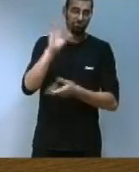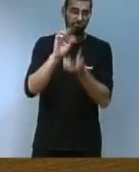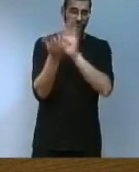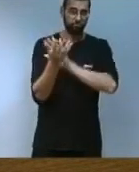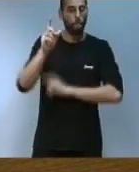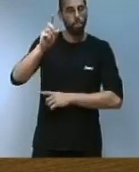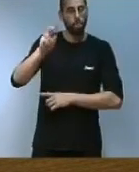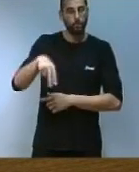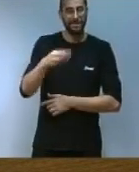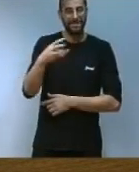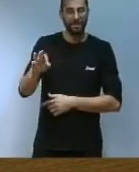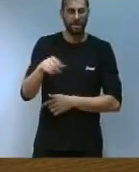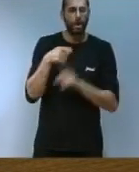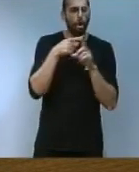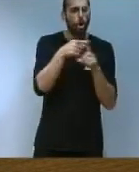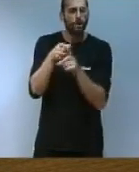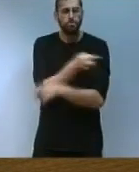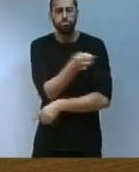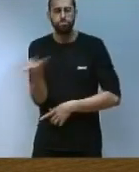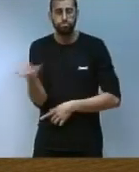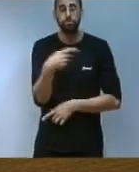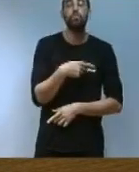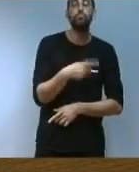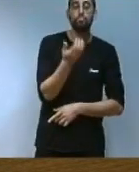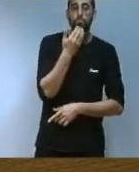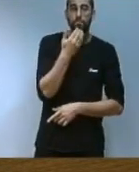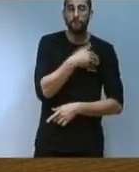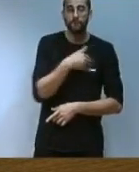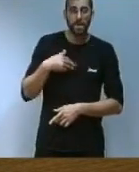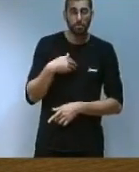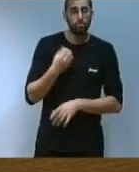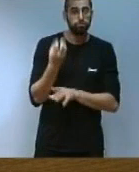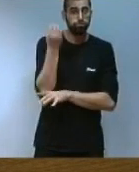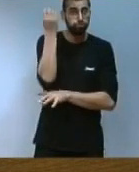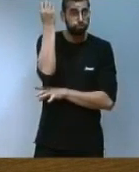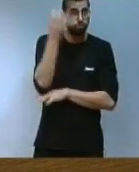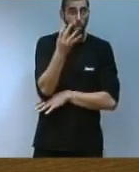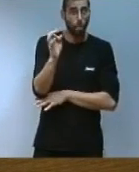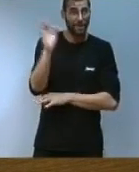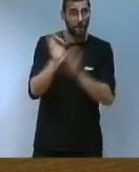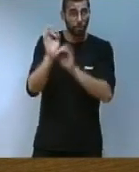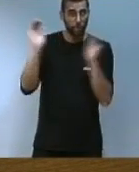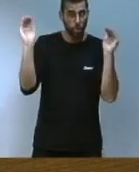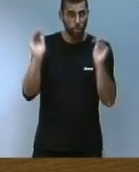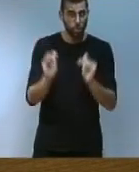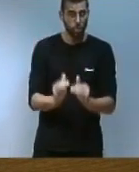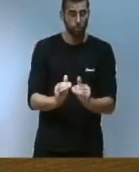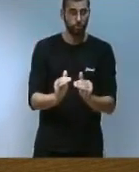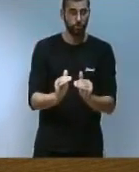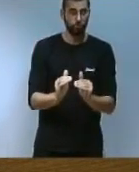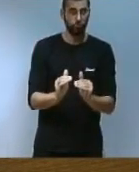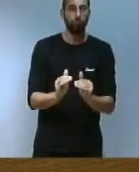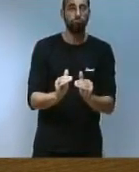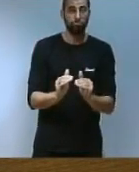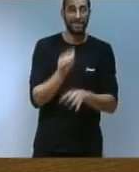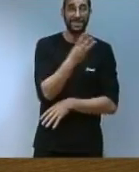altres objectius volem aconseguir en 2030 la reducció del menys el 40% de les emissions de gasos d'efecte hivernacle que almenys